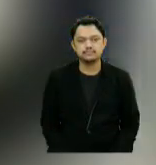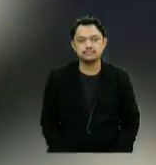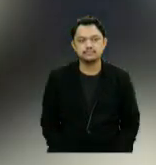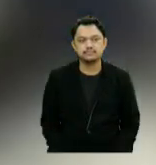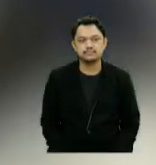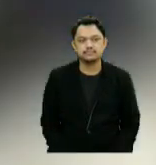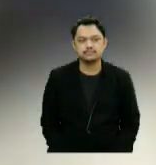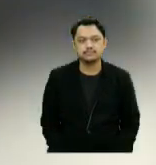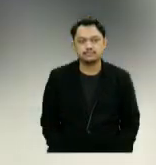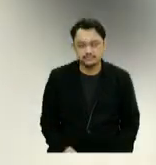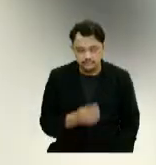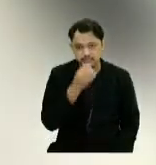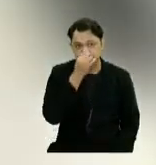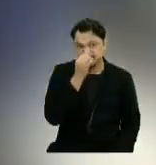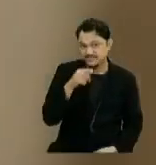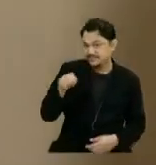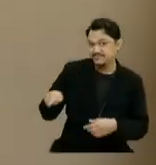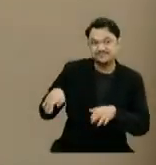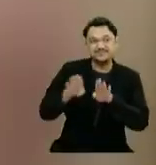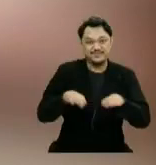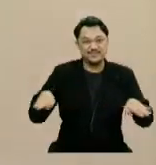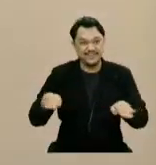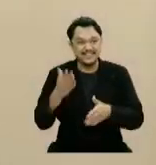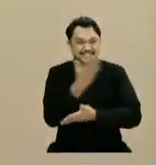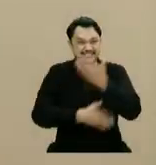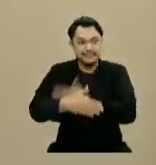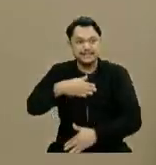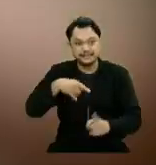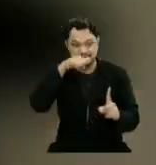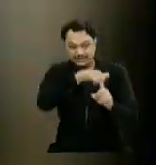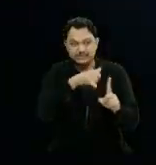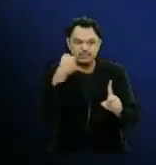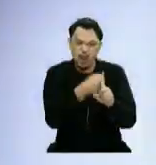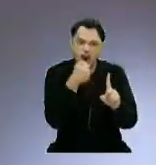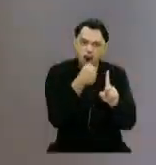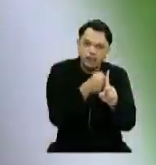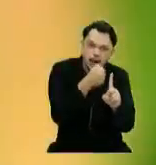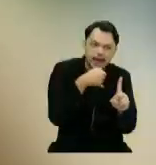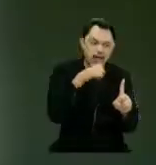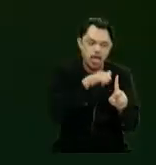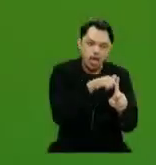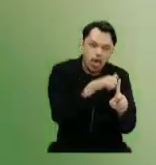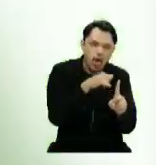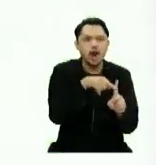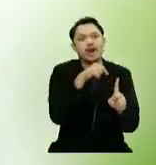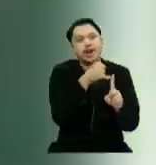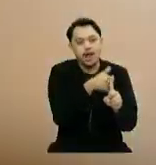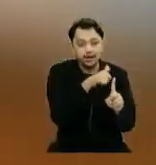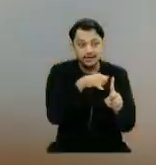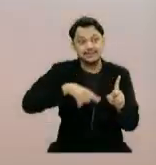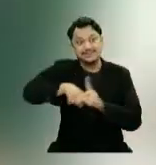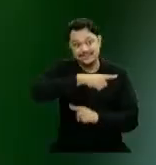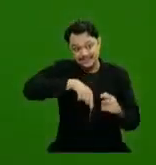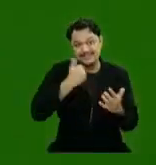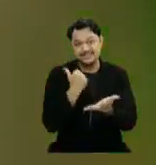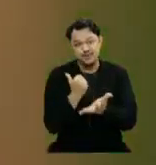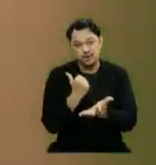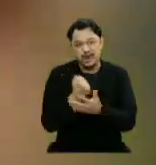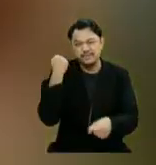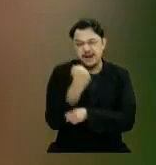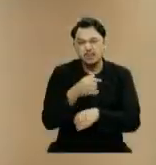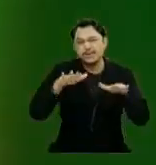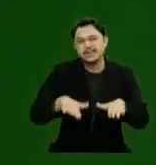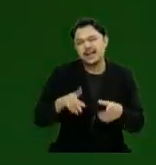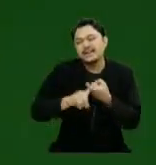Seorang siswa penyandang disabilitas mengalami perundungan yang diduga dilakukan oleh teman-temannya sendiri. Dari video yang beredar di